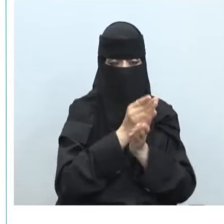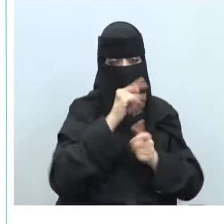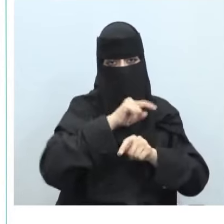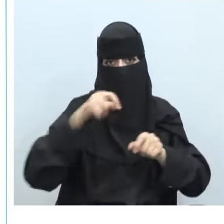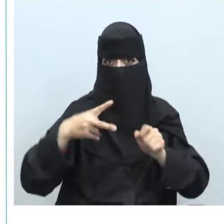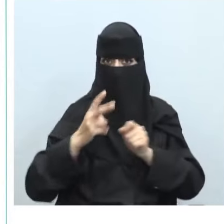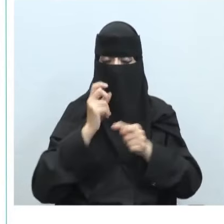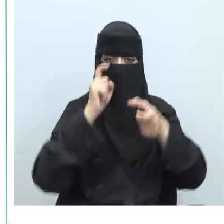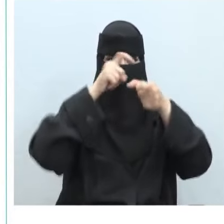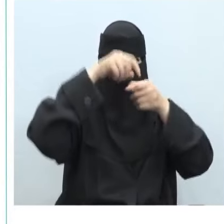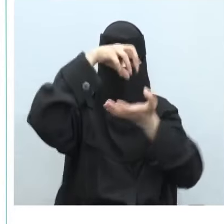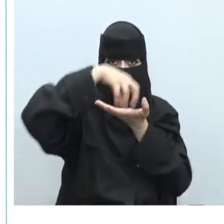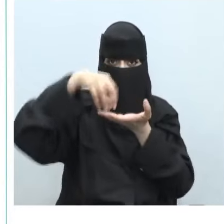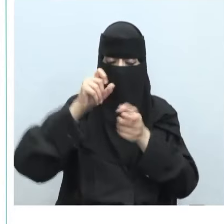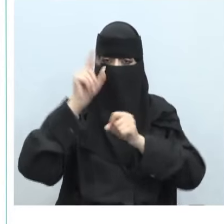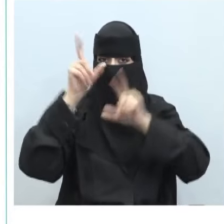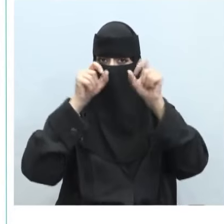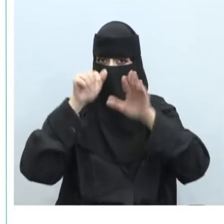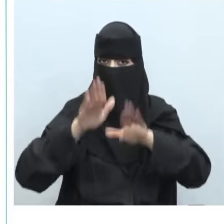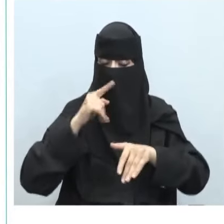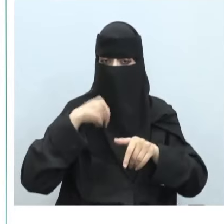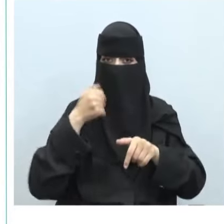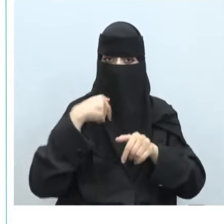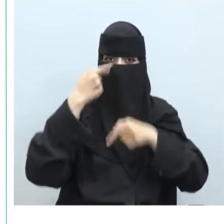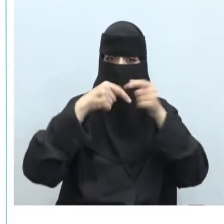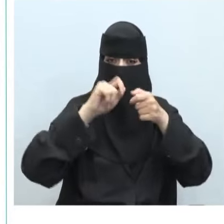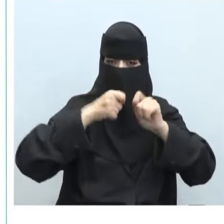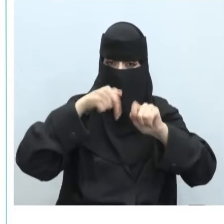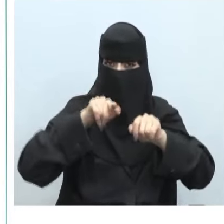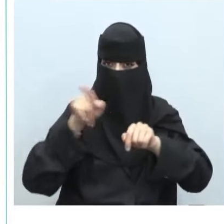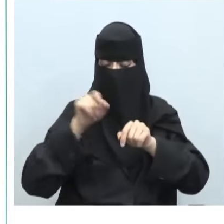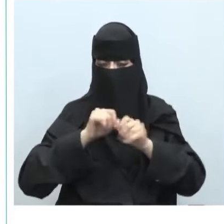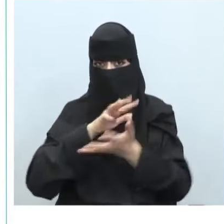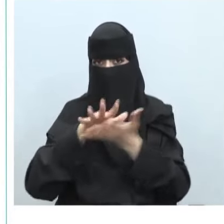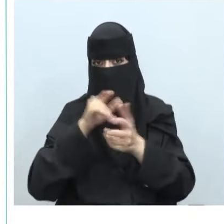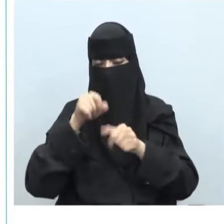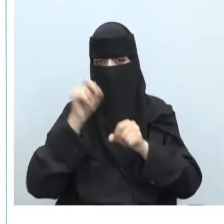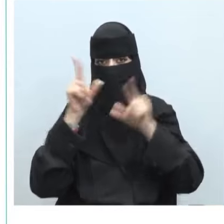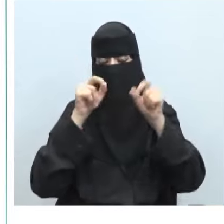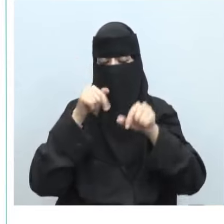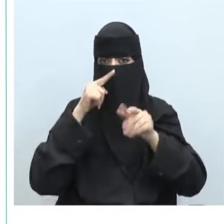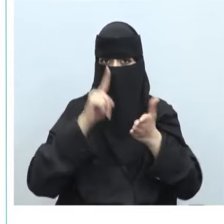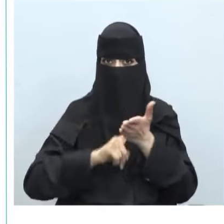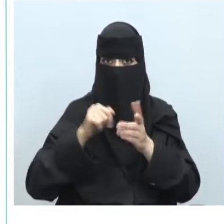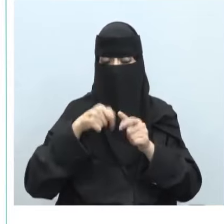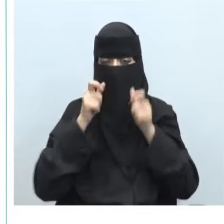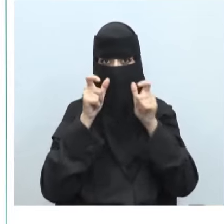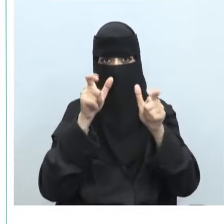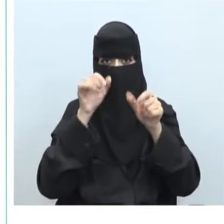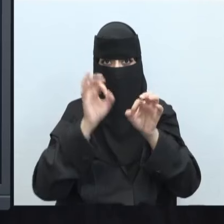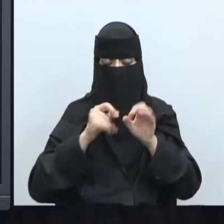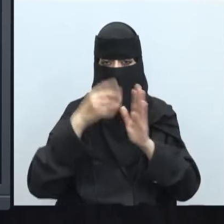لمنع الوصول إلى مواقع الويب التي تعد متورطة في هذه الجرائم الإلكترونية لذا وجب الامتثال